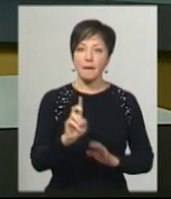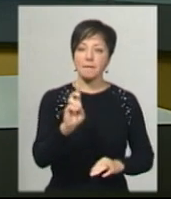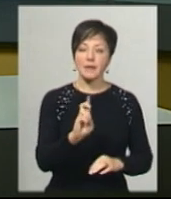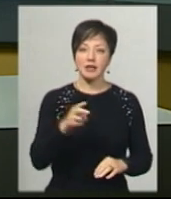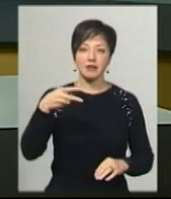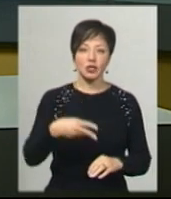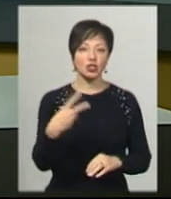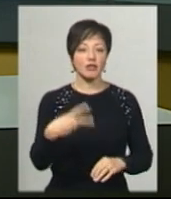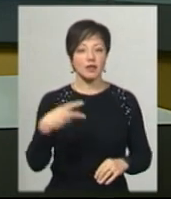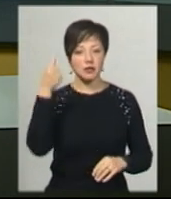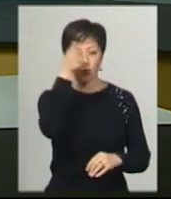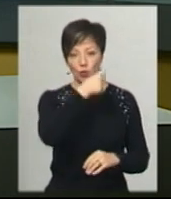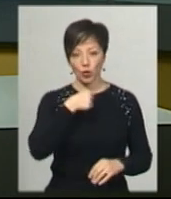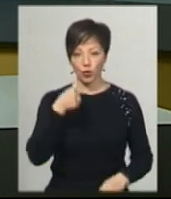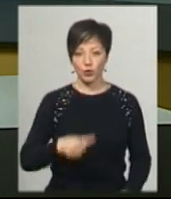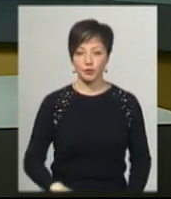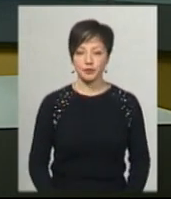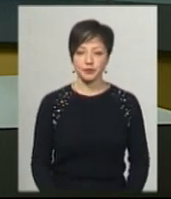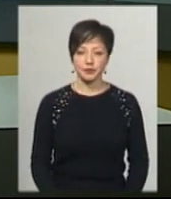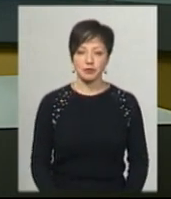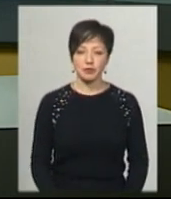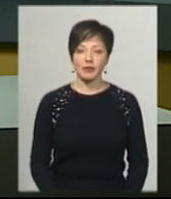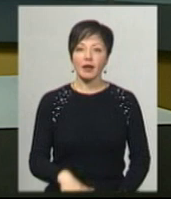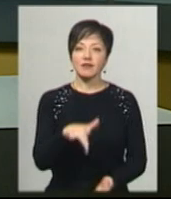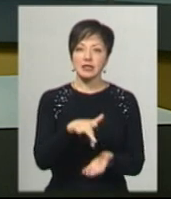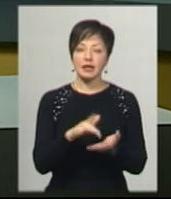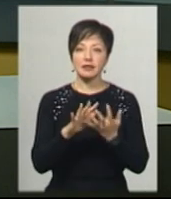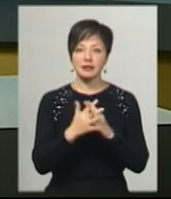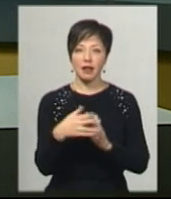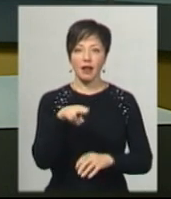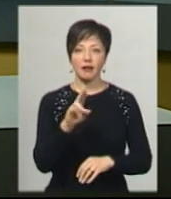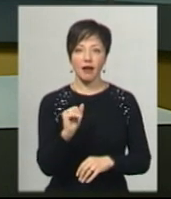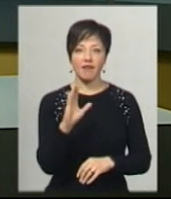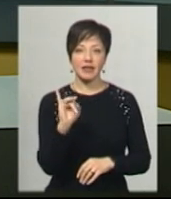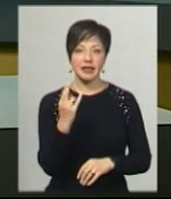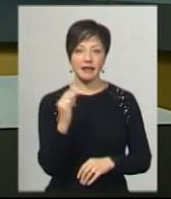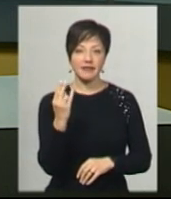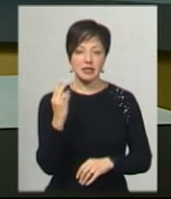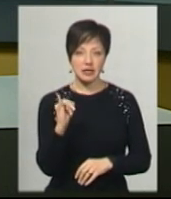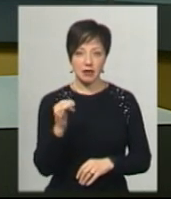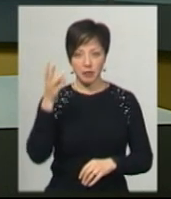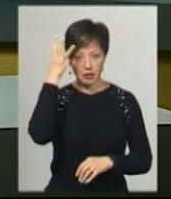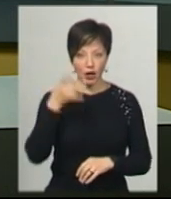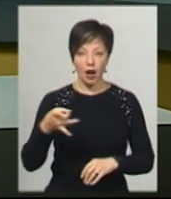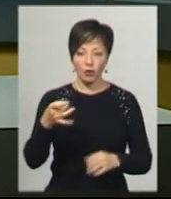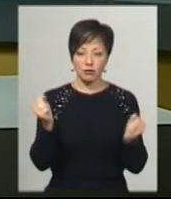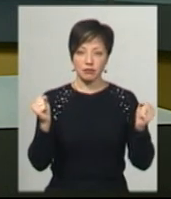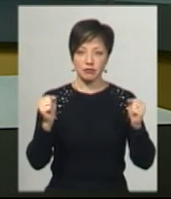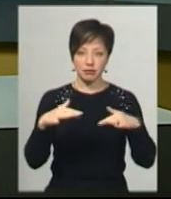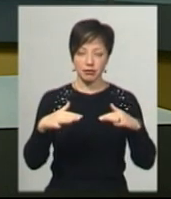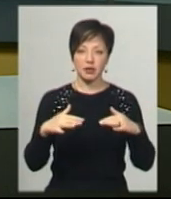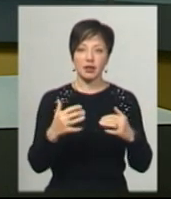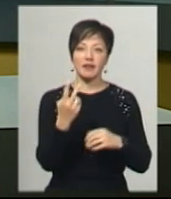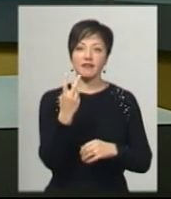2020 року. У центрі села Давидківці Хмельницького району, аби побачити президента, зібралося